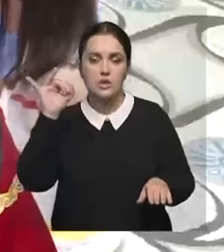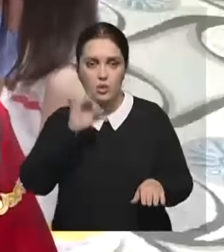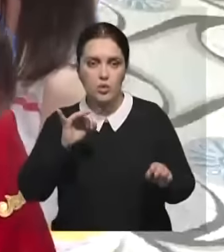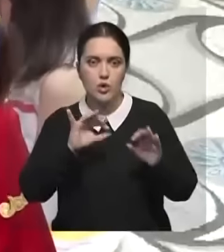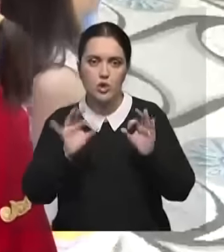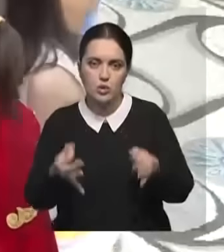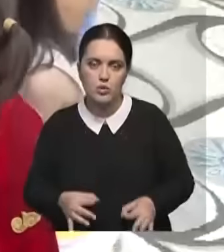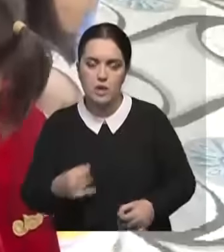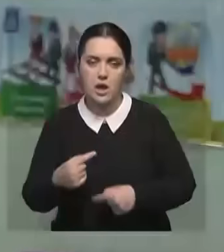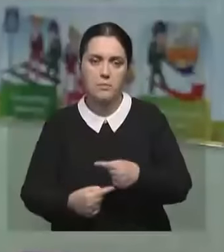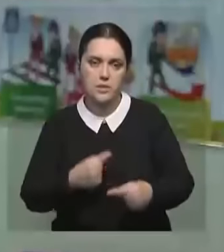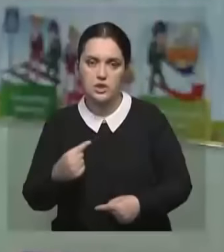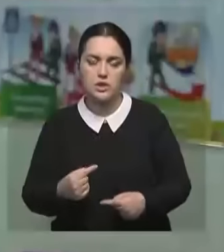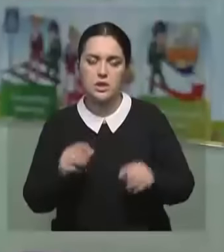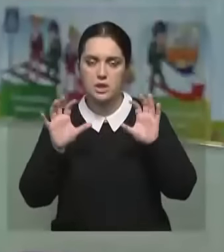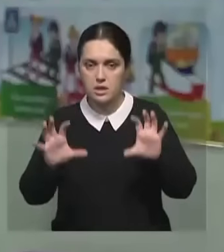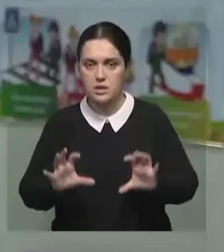искусство, обычаи и традиции.